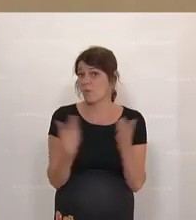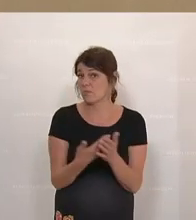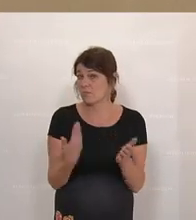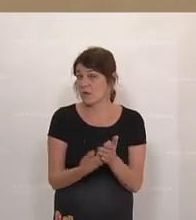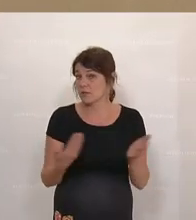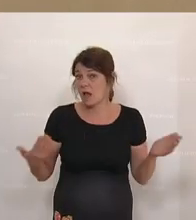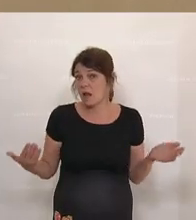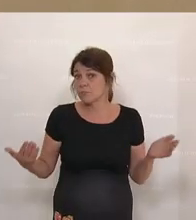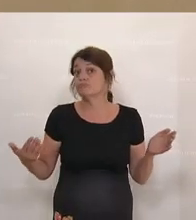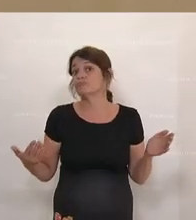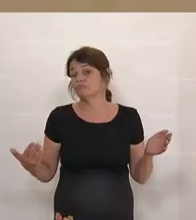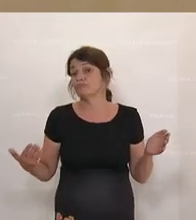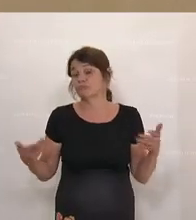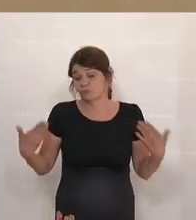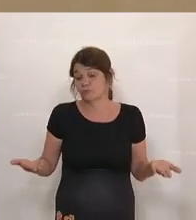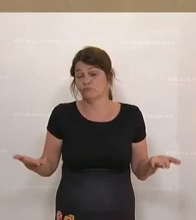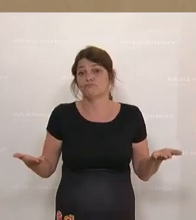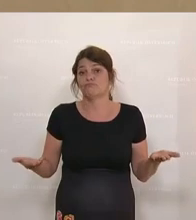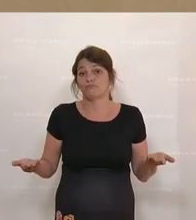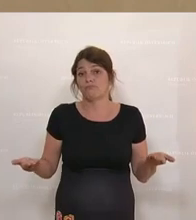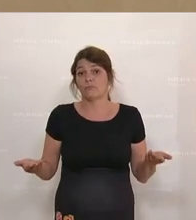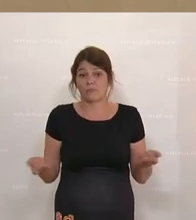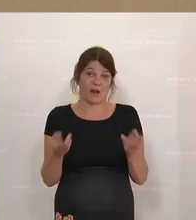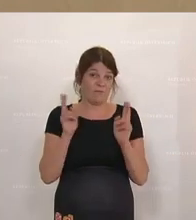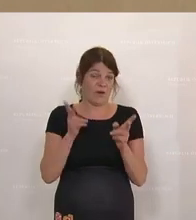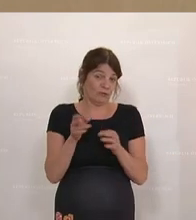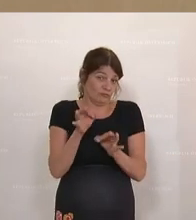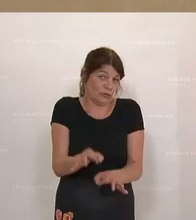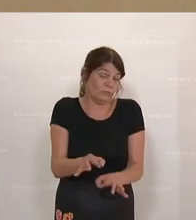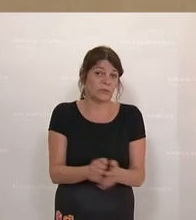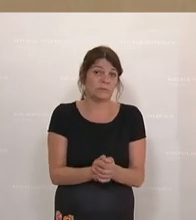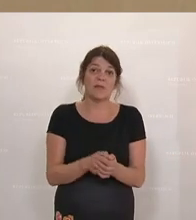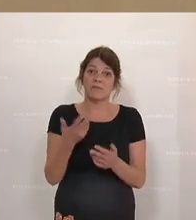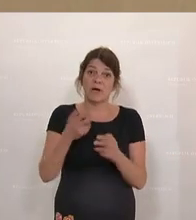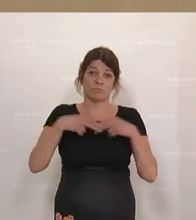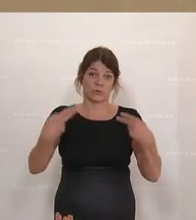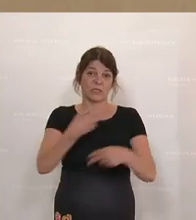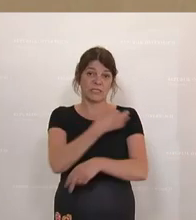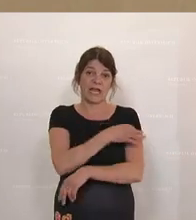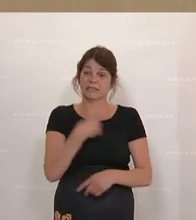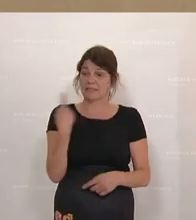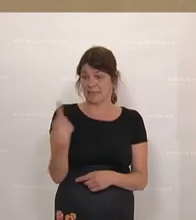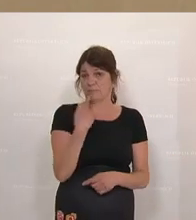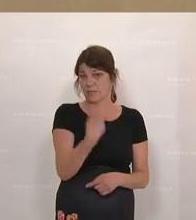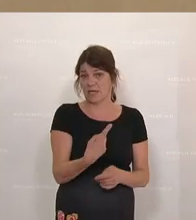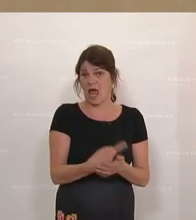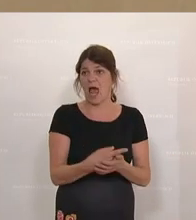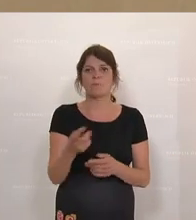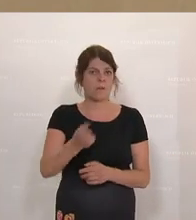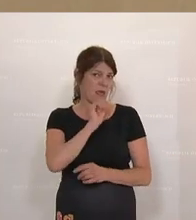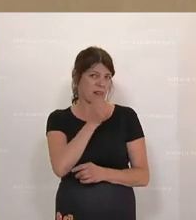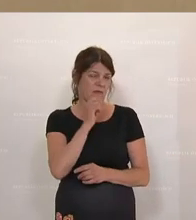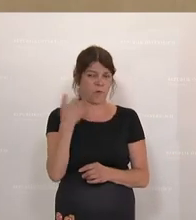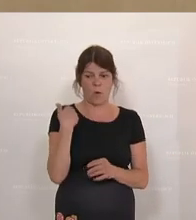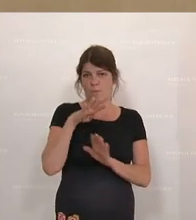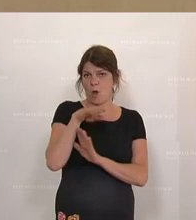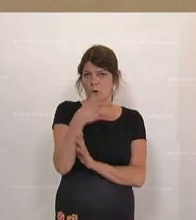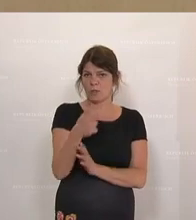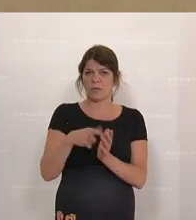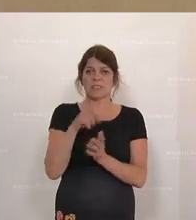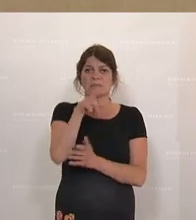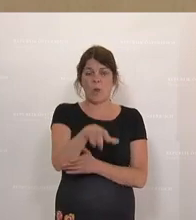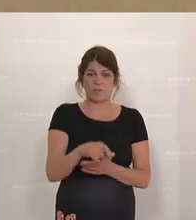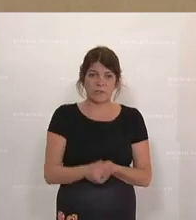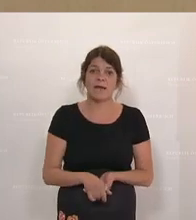ist es ja so, dass es tatsächlich stimmt, was der Bundeskanzler gesagt hat bei seinem Interview am 29.12.